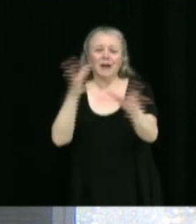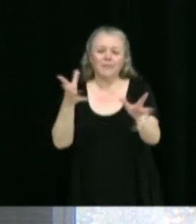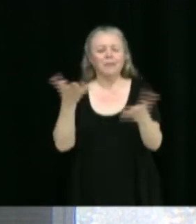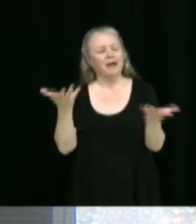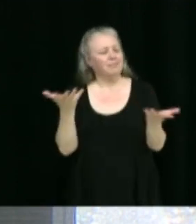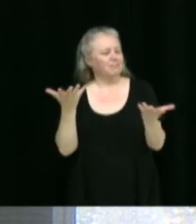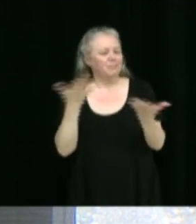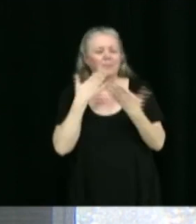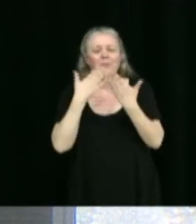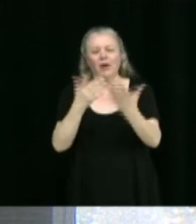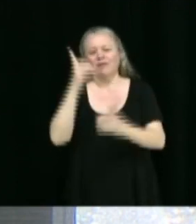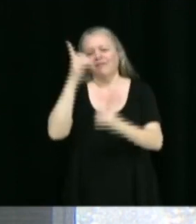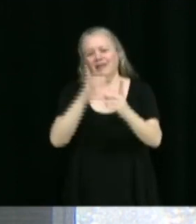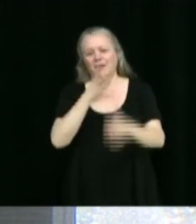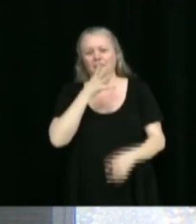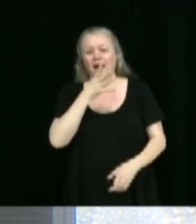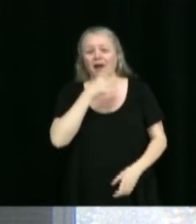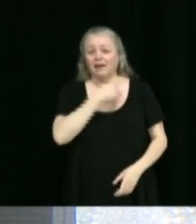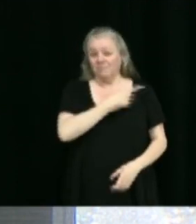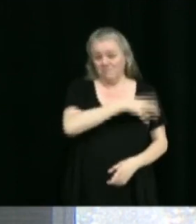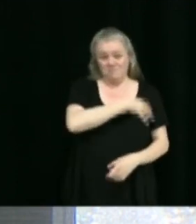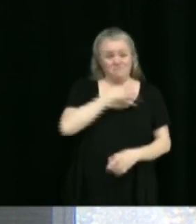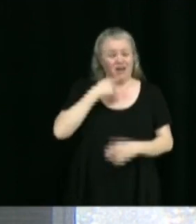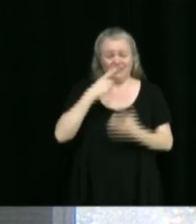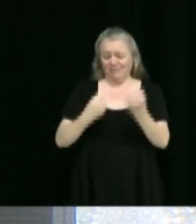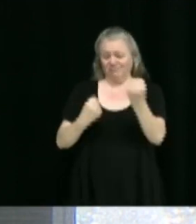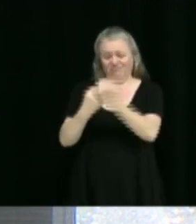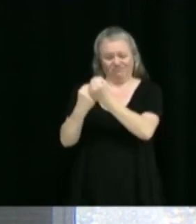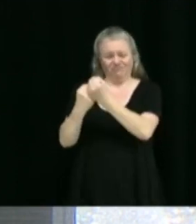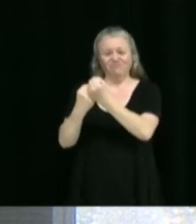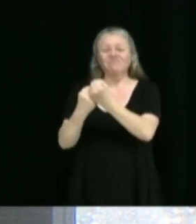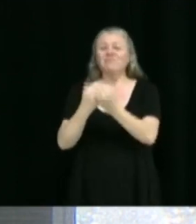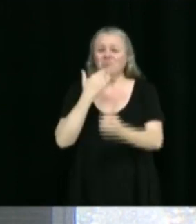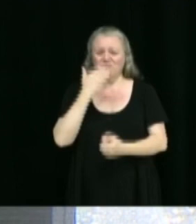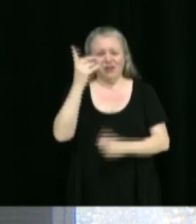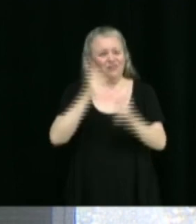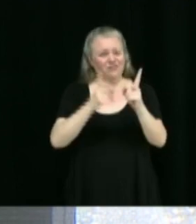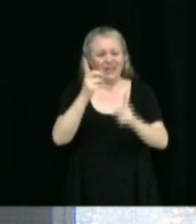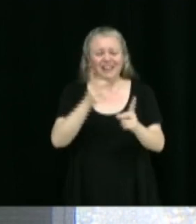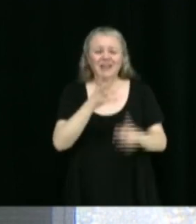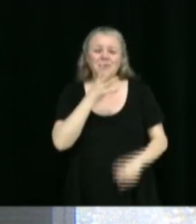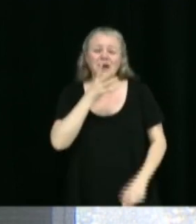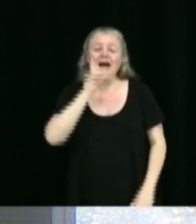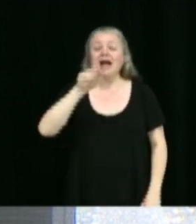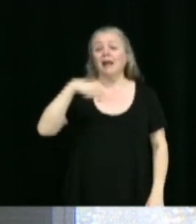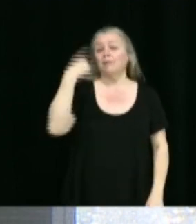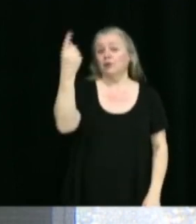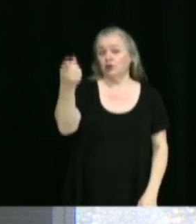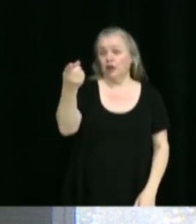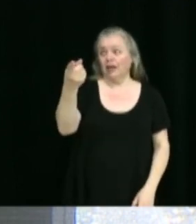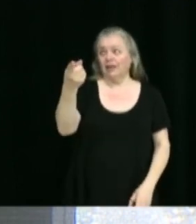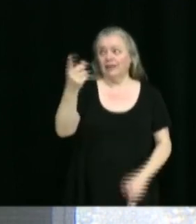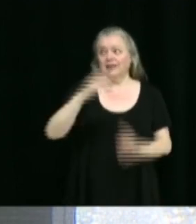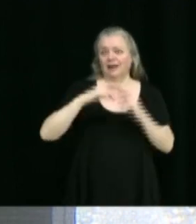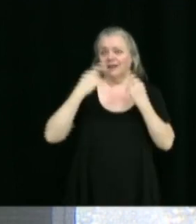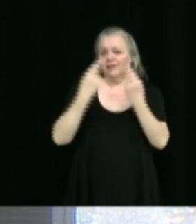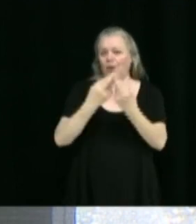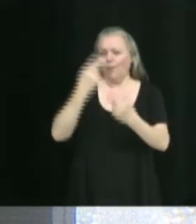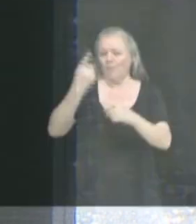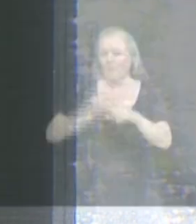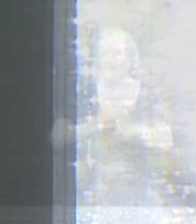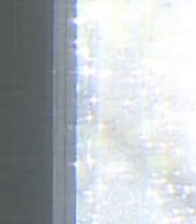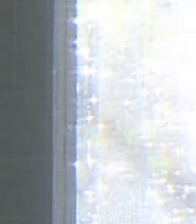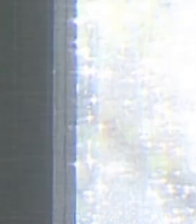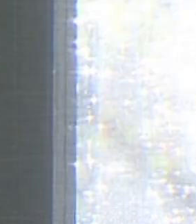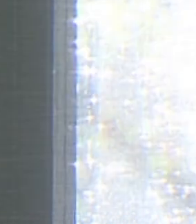souhaiter à tout le monde une joyeuse fête des maires à venir et vous dire à la prochaine, notre séance qui aura lieu au mois